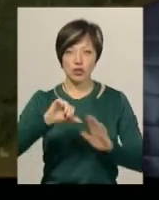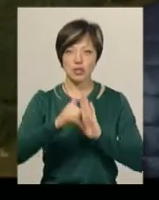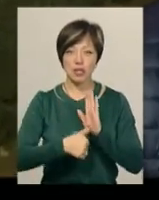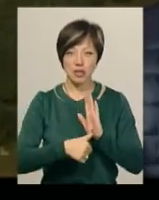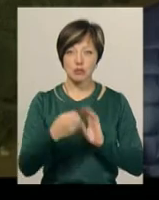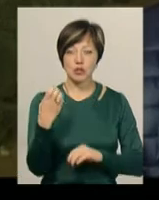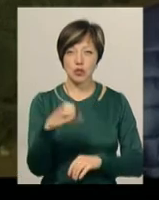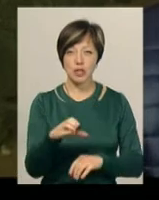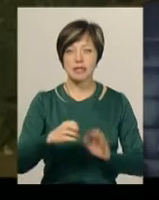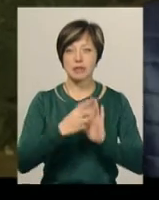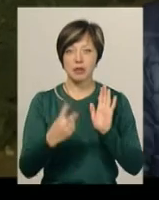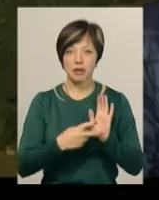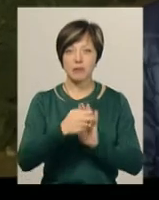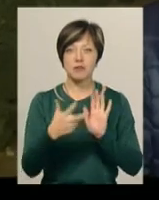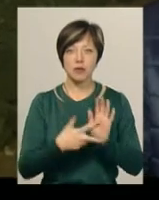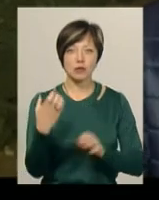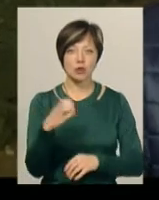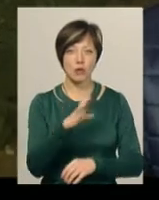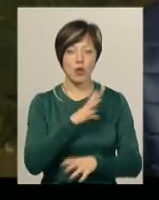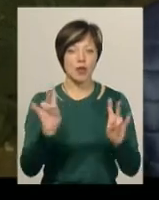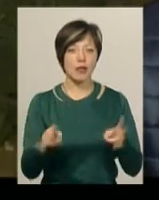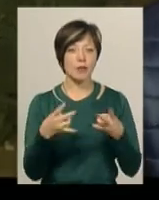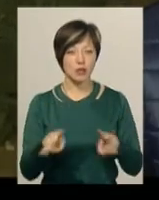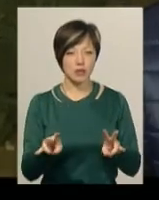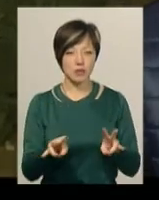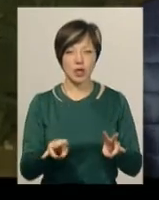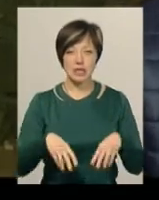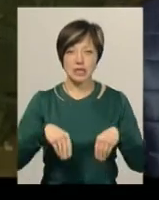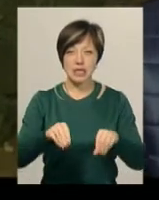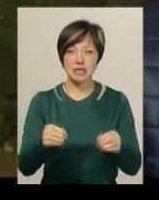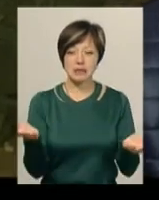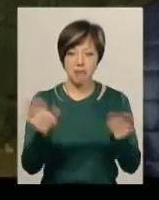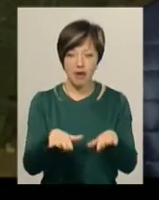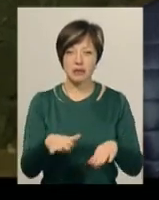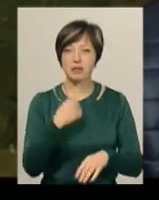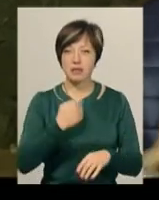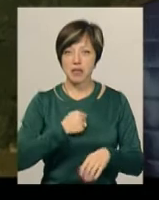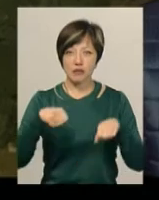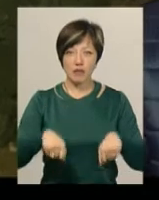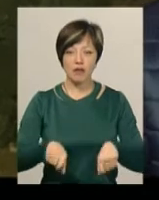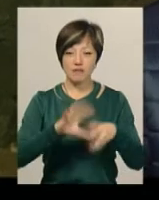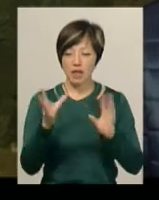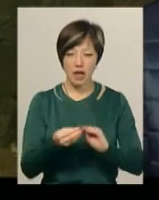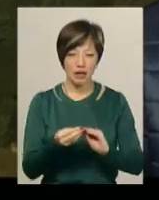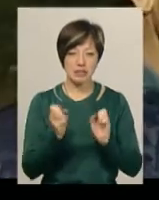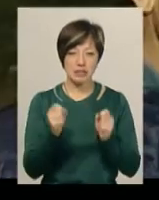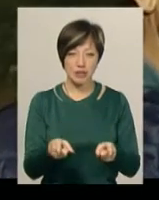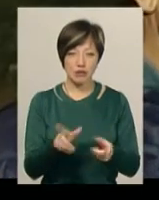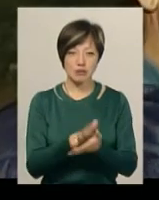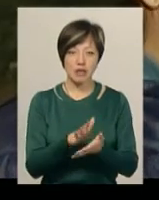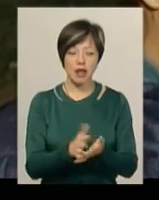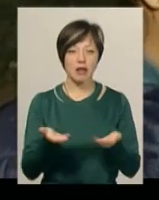столітті, 17-18, воно вже було непотрібно, його засипали. За радянської влади сюди взагалі скидували сміття.